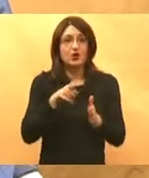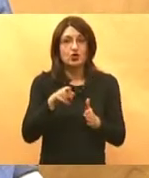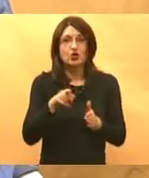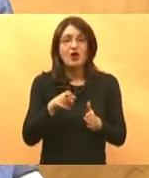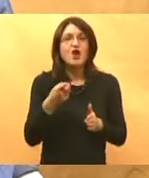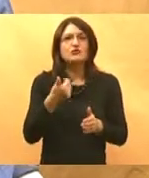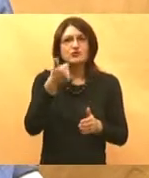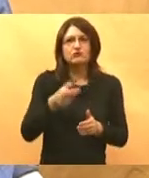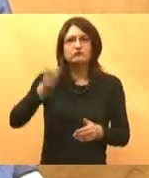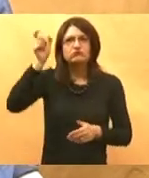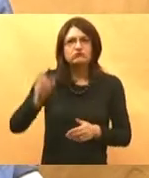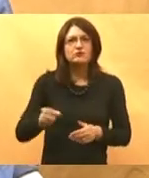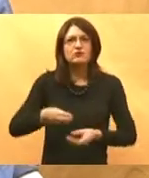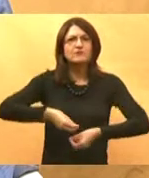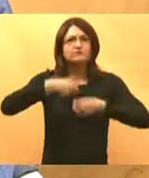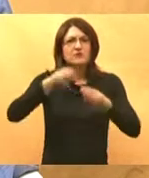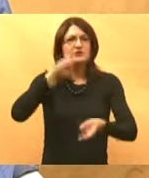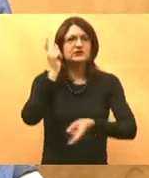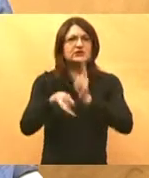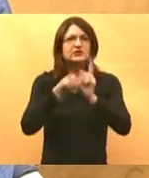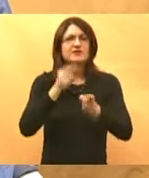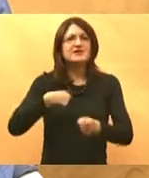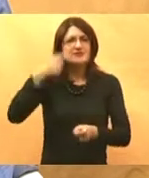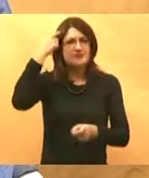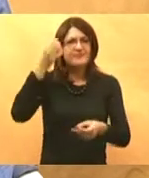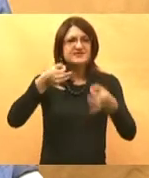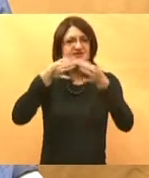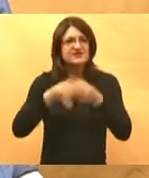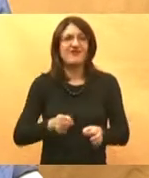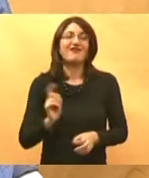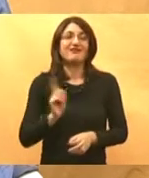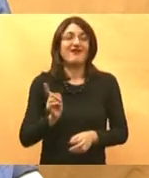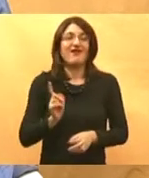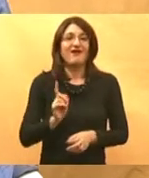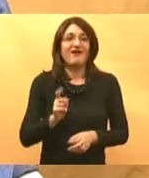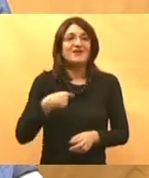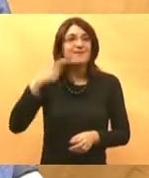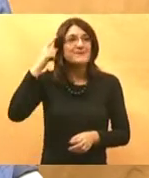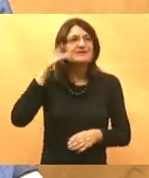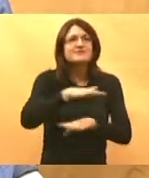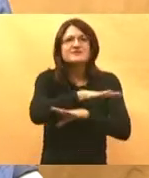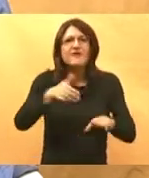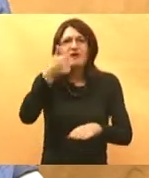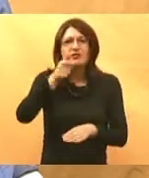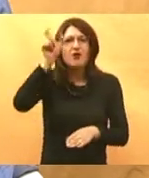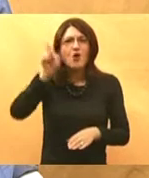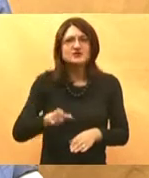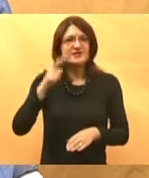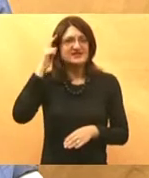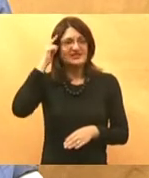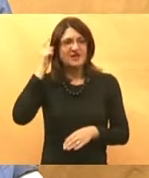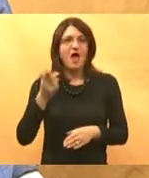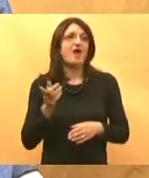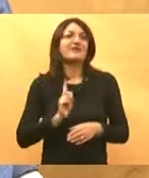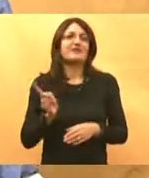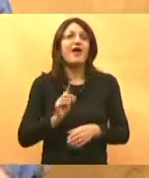jedna osoba mislila da sve zna za svaki dio sustava. Da pače, jedna osoba koja i misli da zna nešto u nekom dijelu sustava. Uvijek treba to što